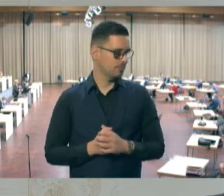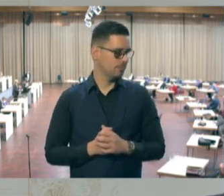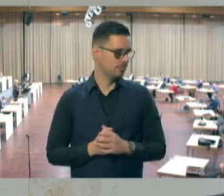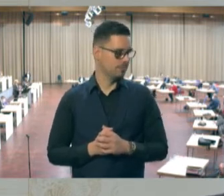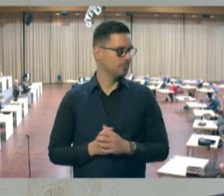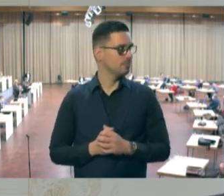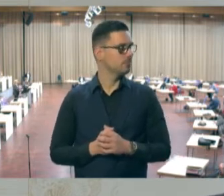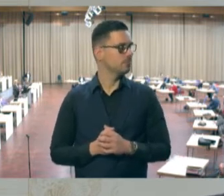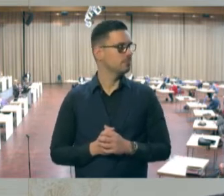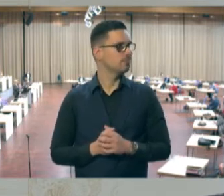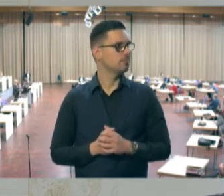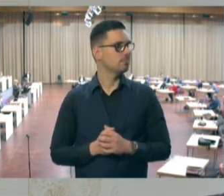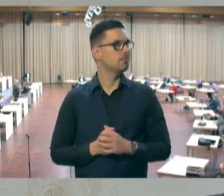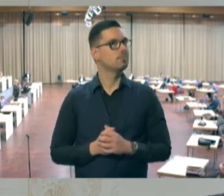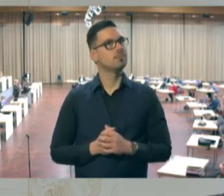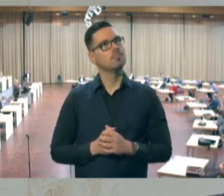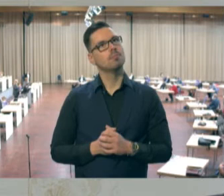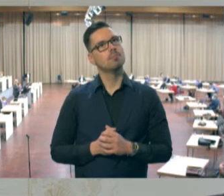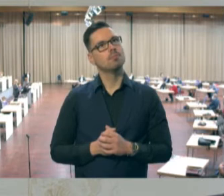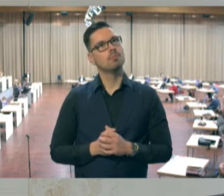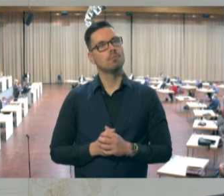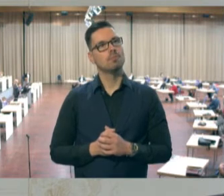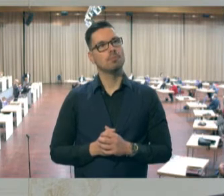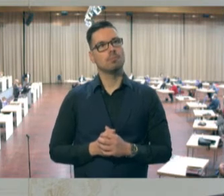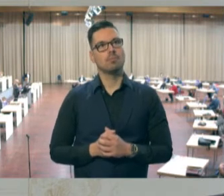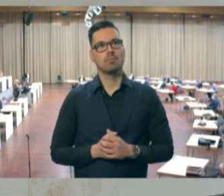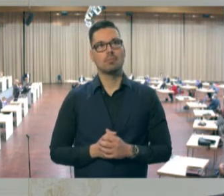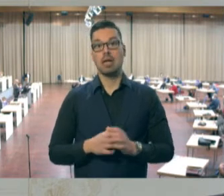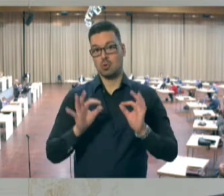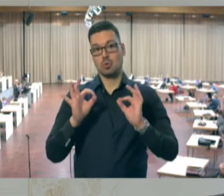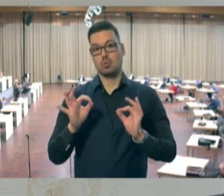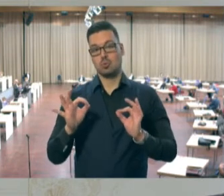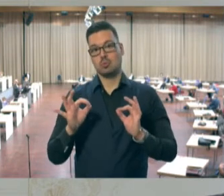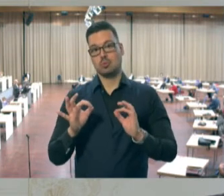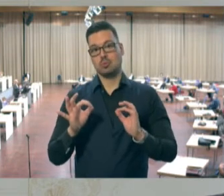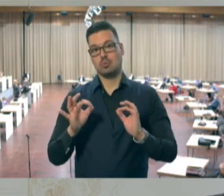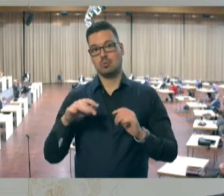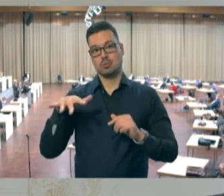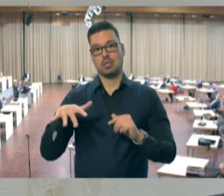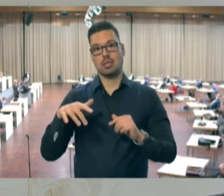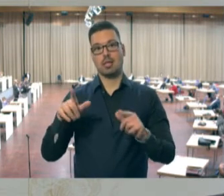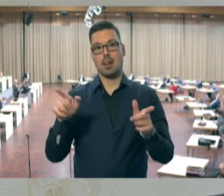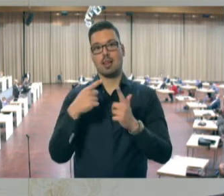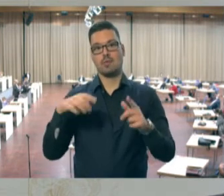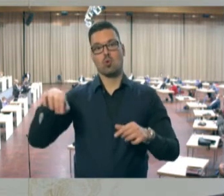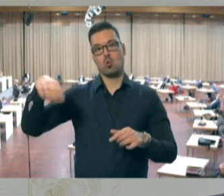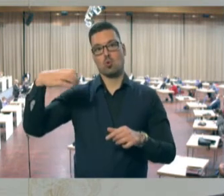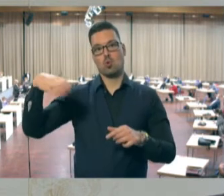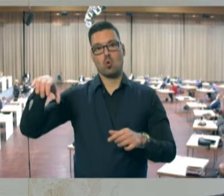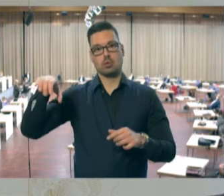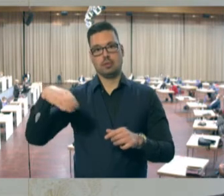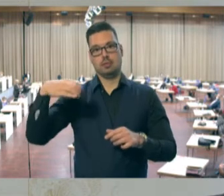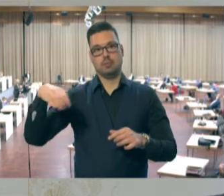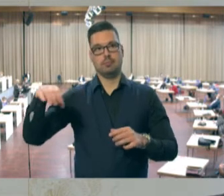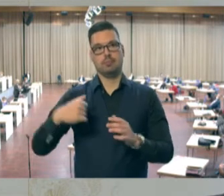Das ist ja ein fantastisches Dichtwerk, das sieht von der Glocke, das ein ganzes Leben umfasst, und